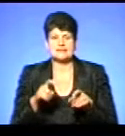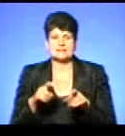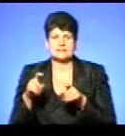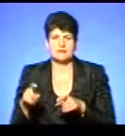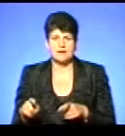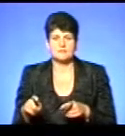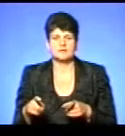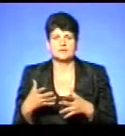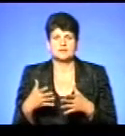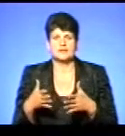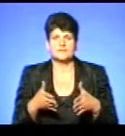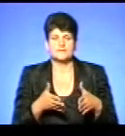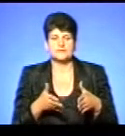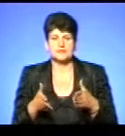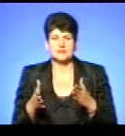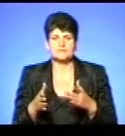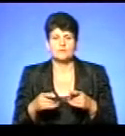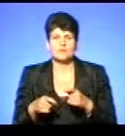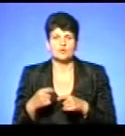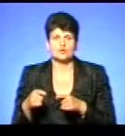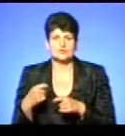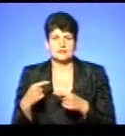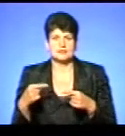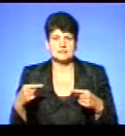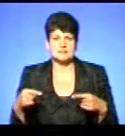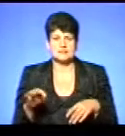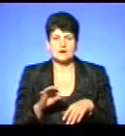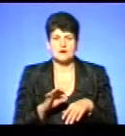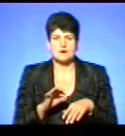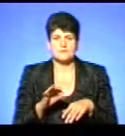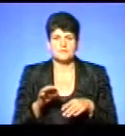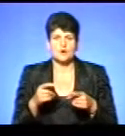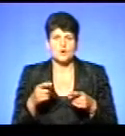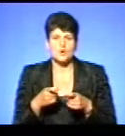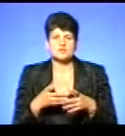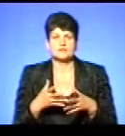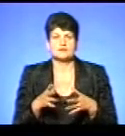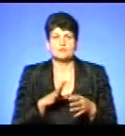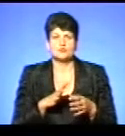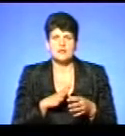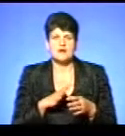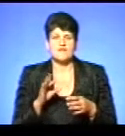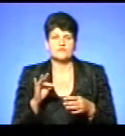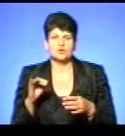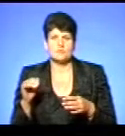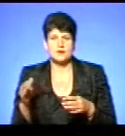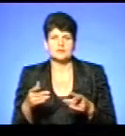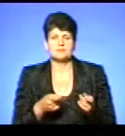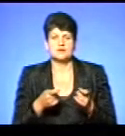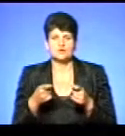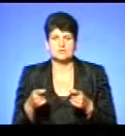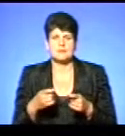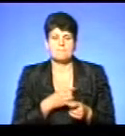повз колючий дріт, подолали дів'янки інженерних загороджень, розбирали та збирали автомати, діставали та переносили на ношах